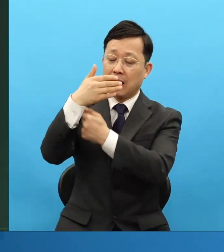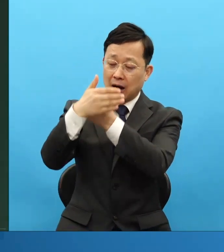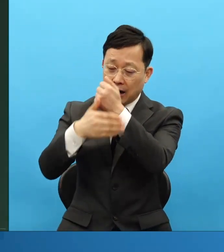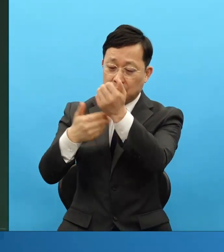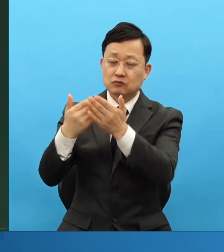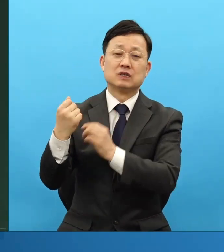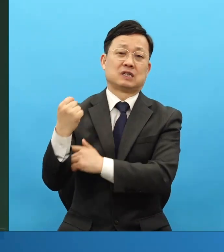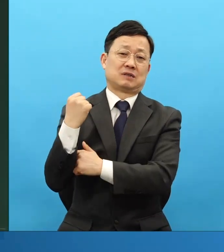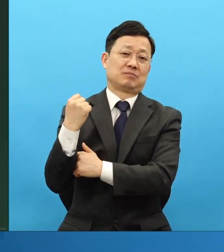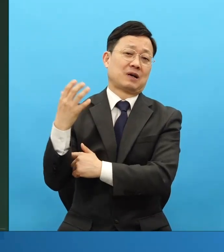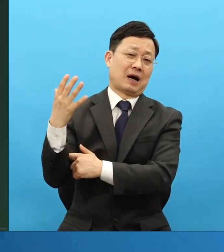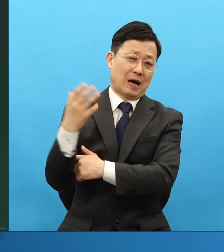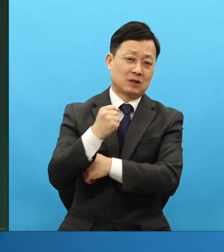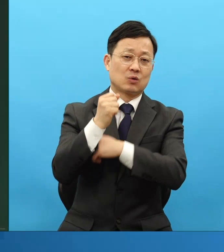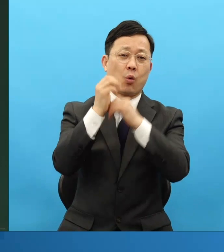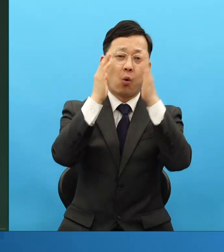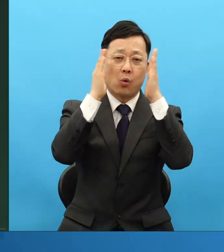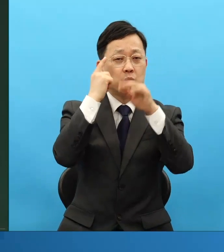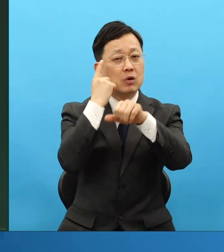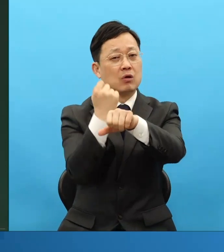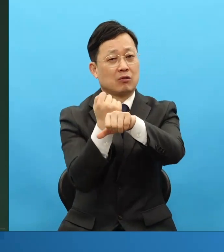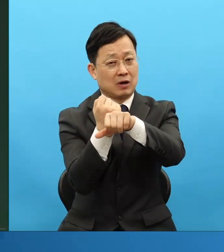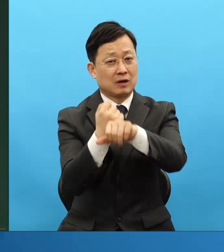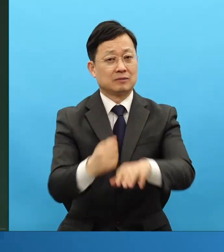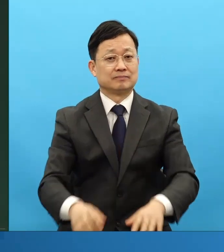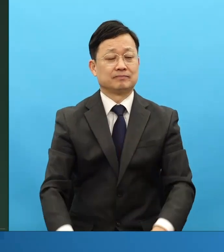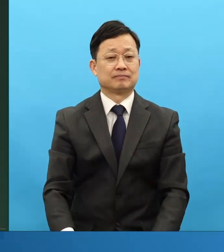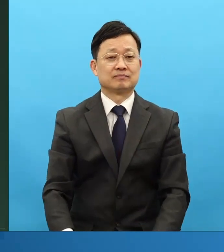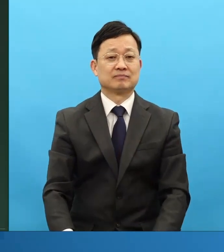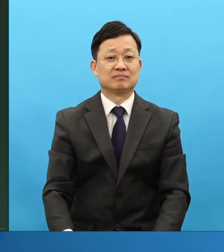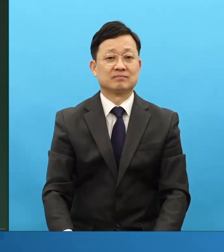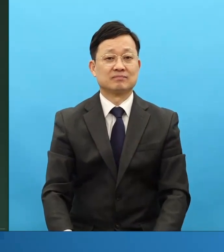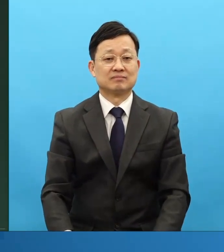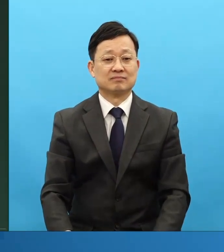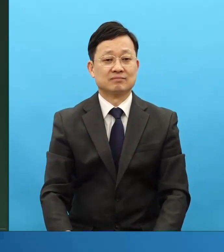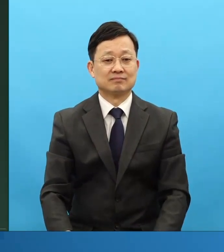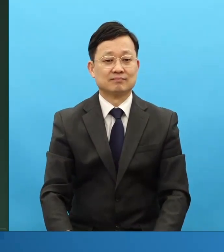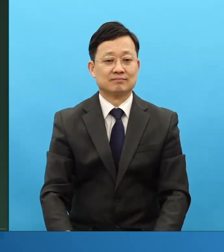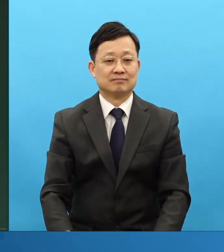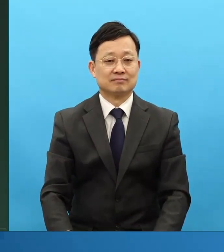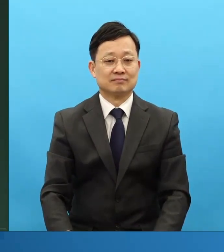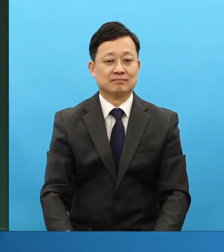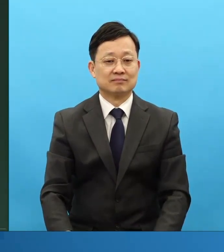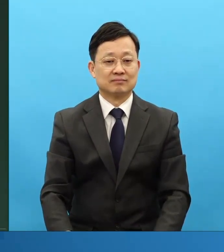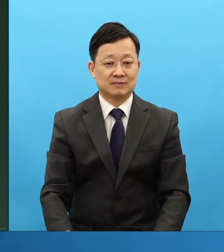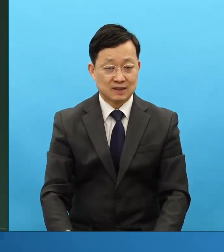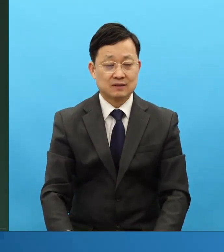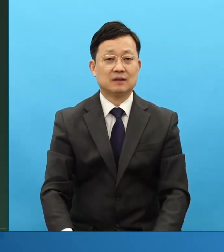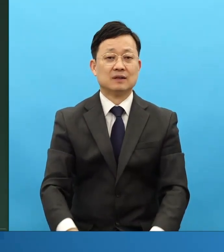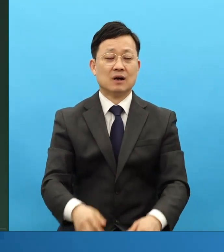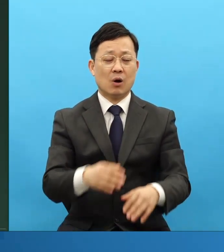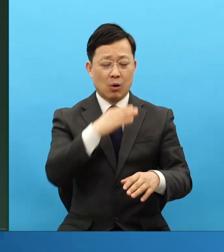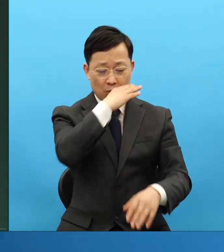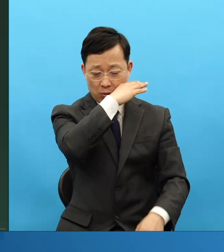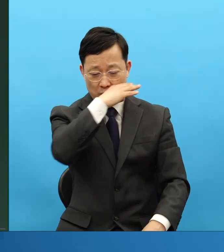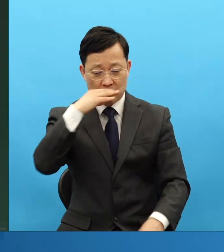그래서 쓸데없이 한 번 더 모여라 이 말이 아니고 제대로 올바른 집중을 해라